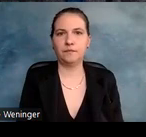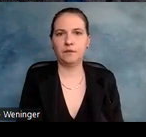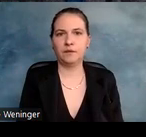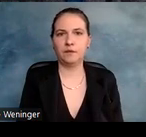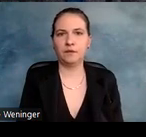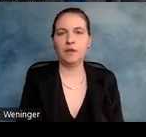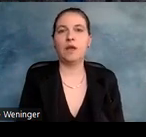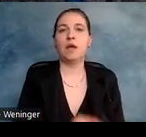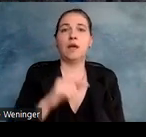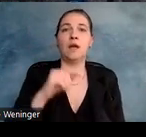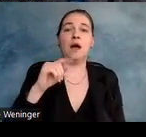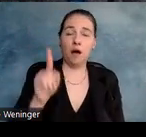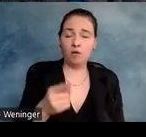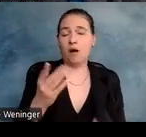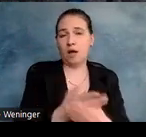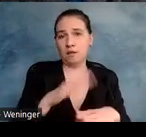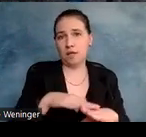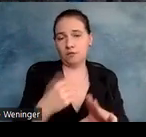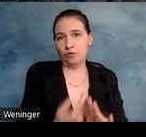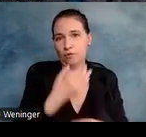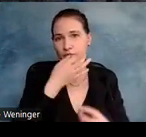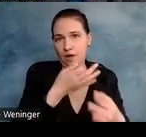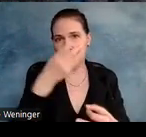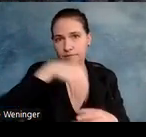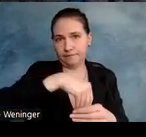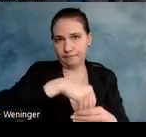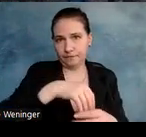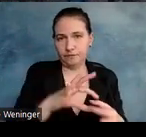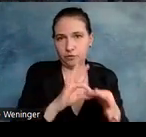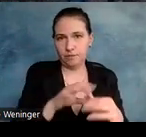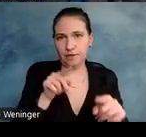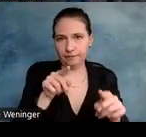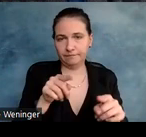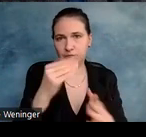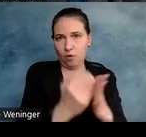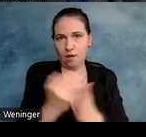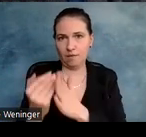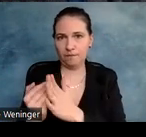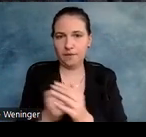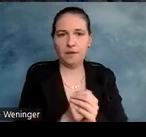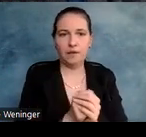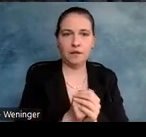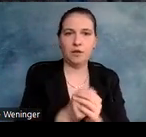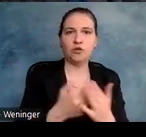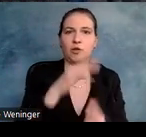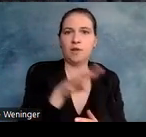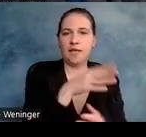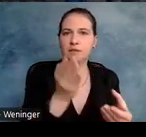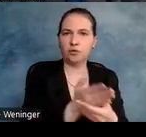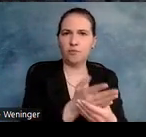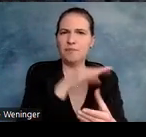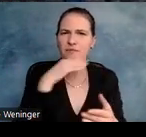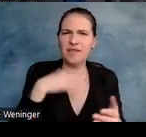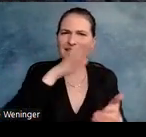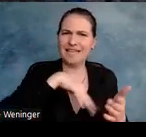auch in der Handreichung jetzt drin. Zum Beispiel, wenn ich jetzt ein Excel-Dokument habe mit ganz viel